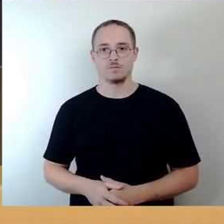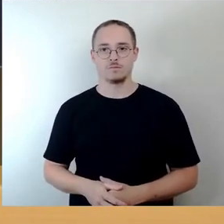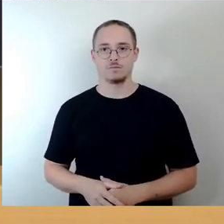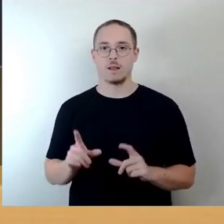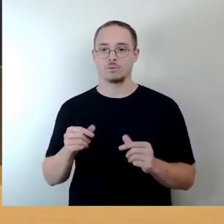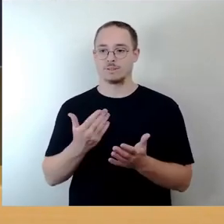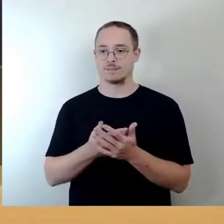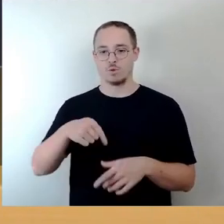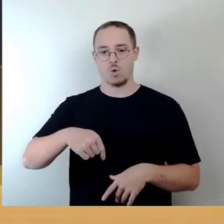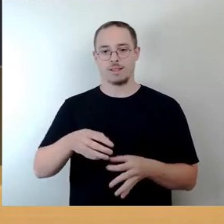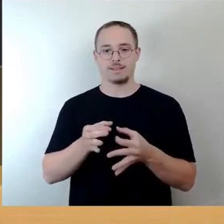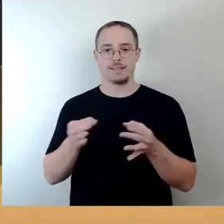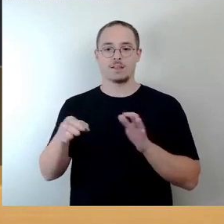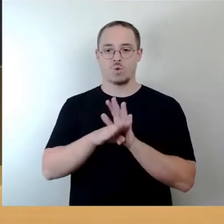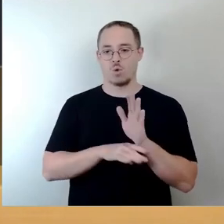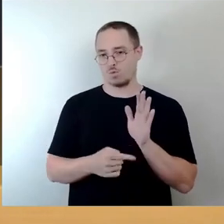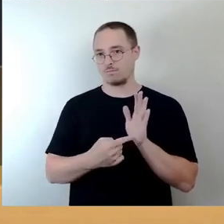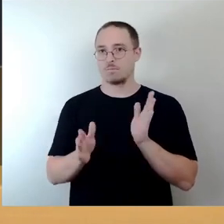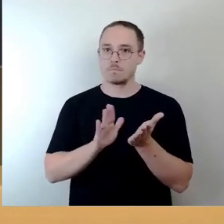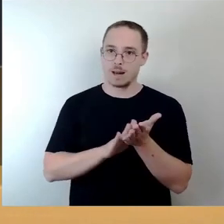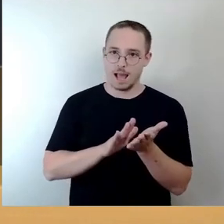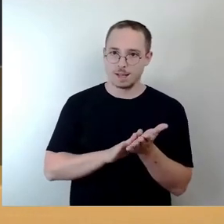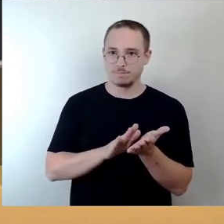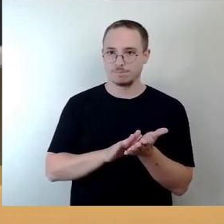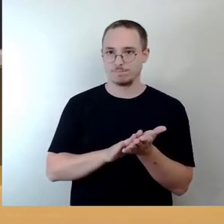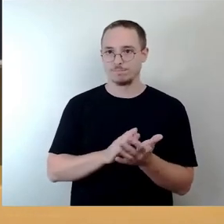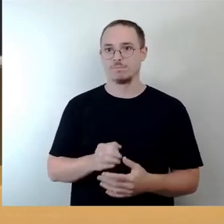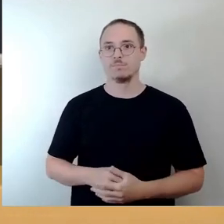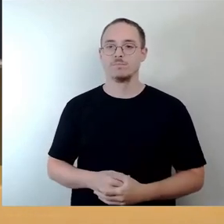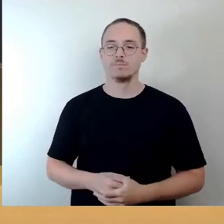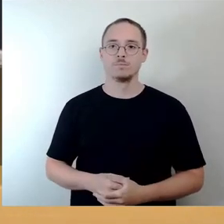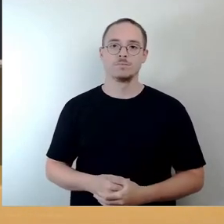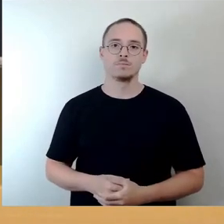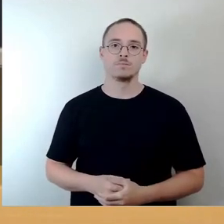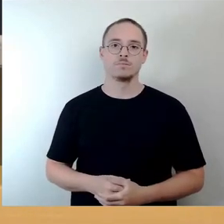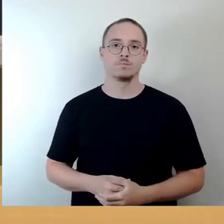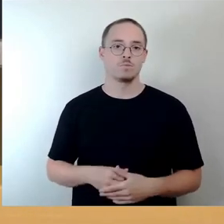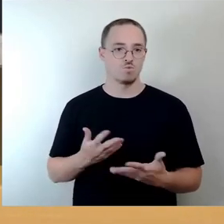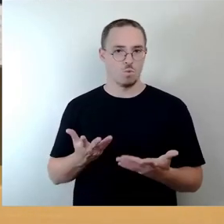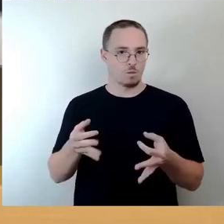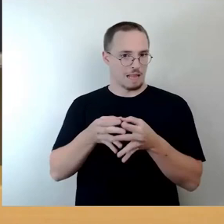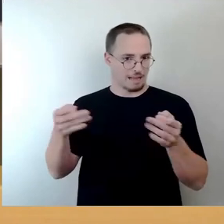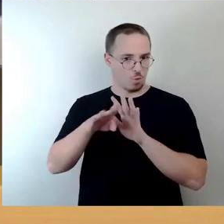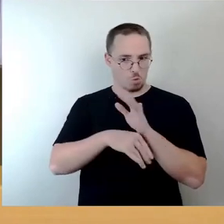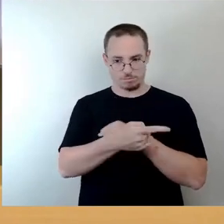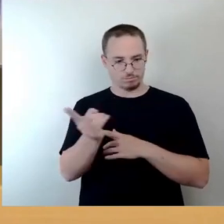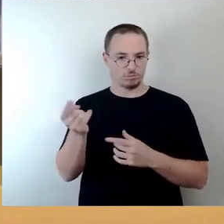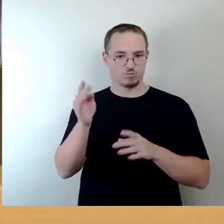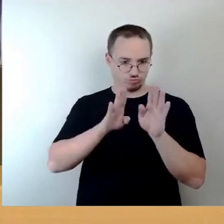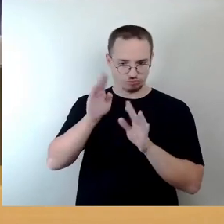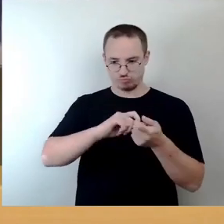Tagesordnung belassen. Und diese so von Ihnen geänderte Tagesordnung stelle ich zur Schlussabstimmung. Wer hier